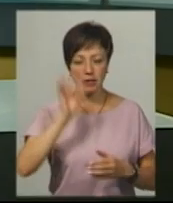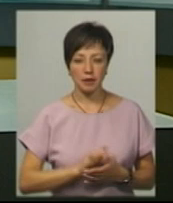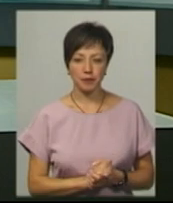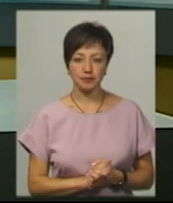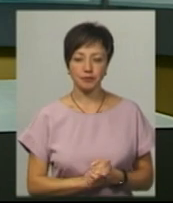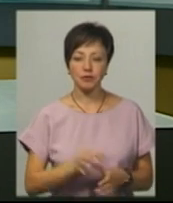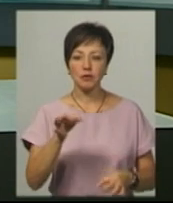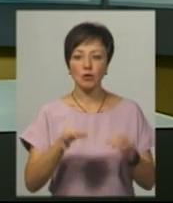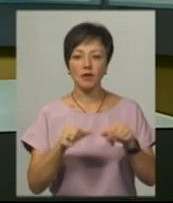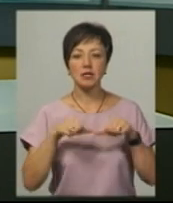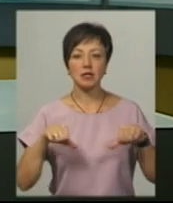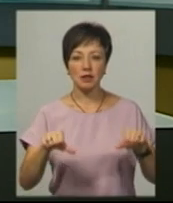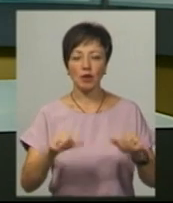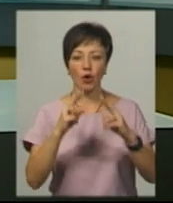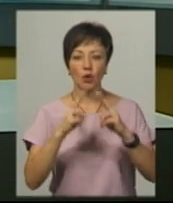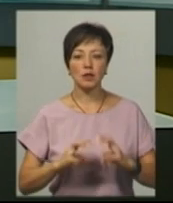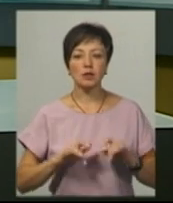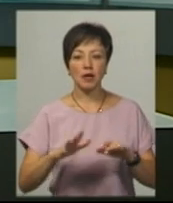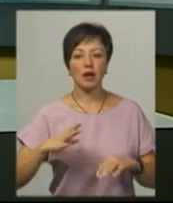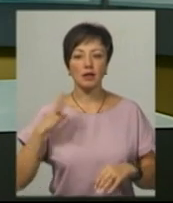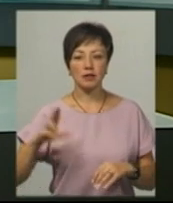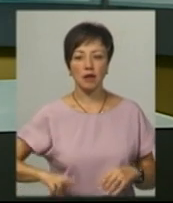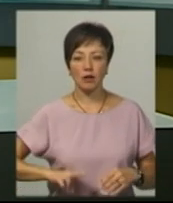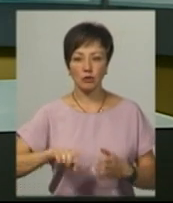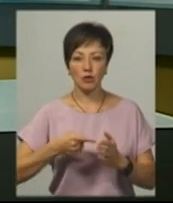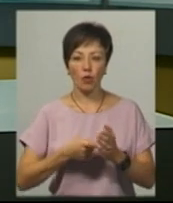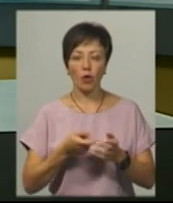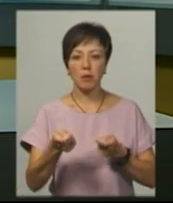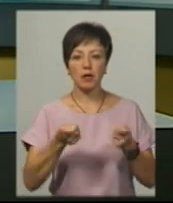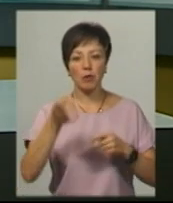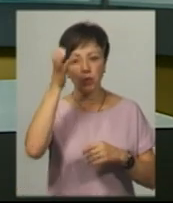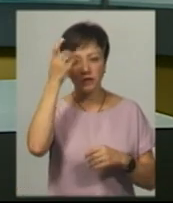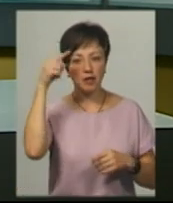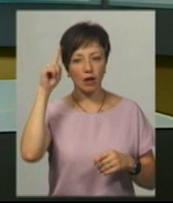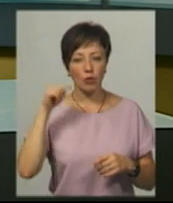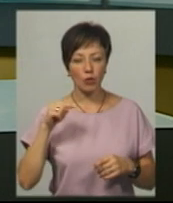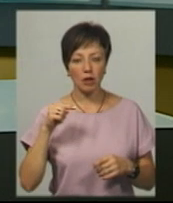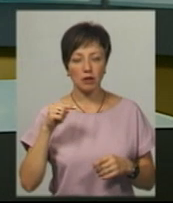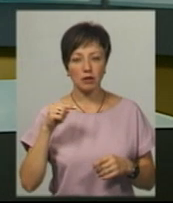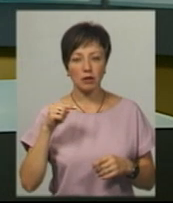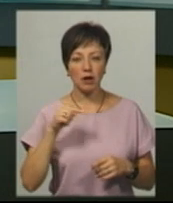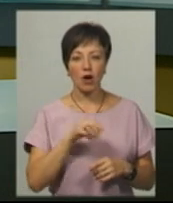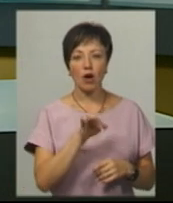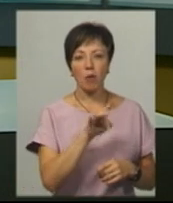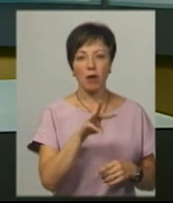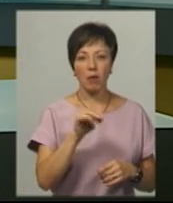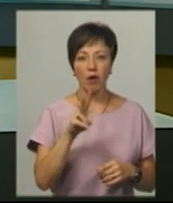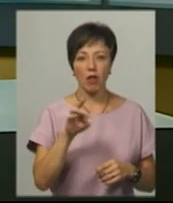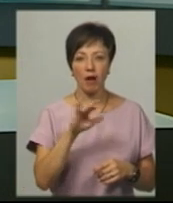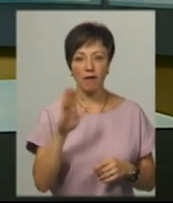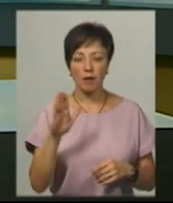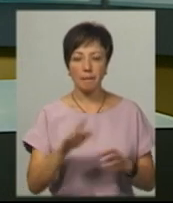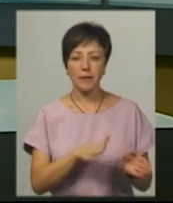Судове засідання із розгляду справи ексдиректора Хмельницького міського департаменту освіти та науки Романа Миколаєва перенесли на 2